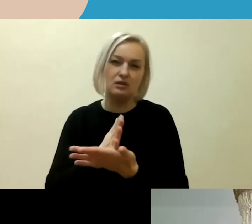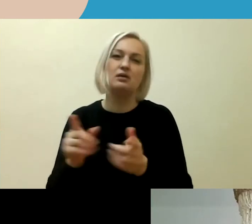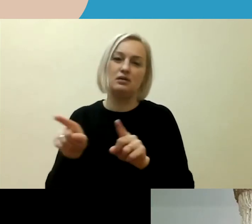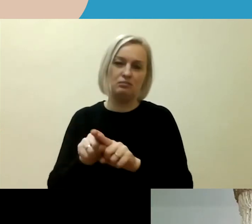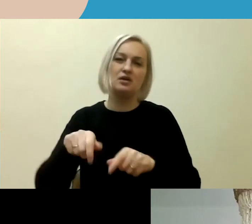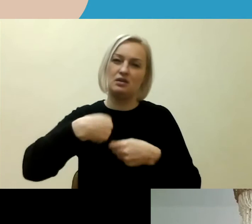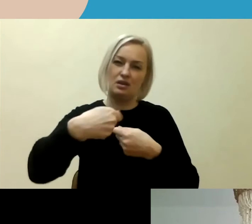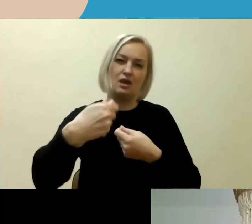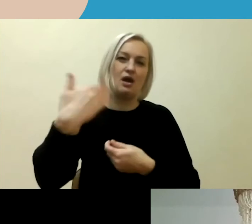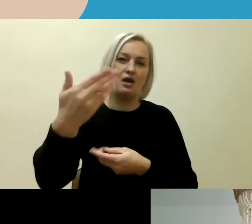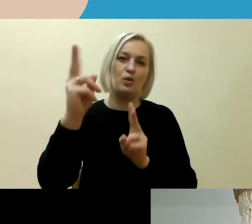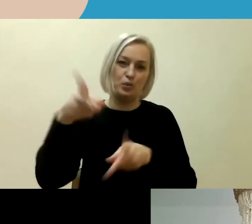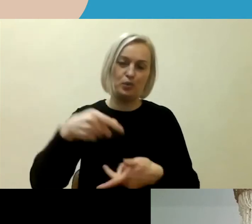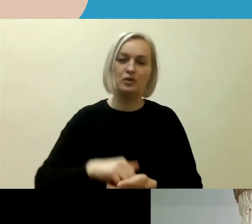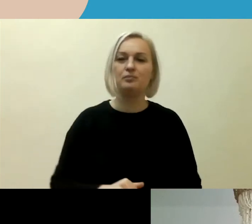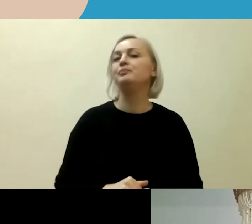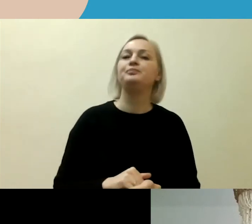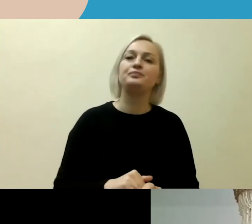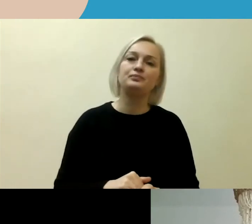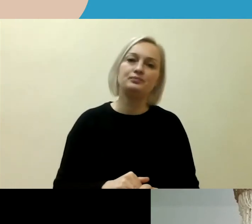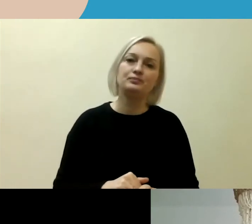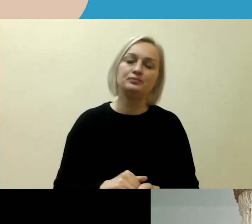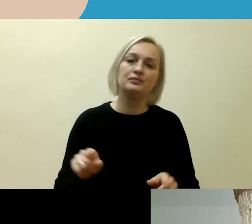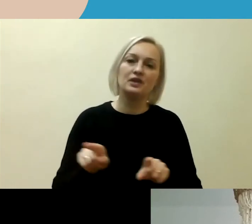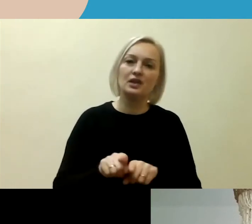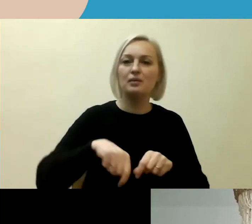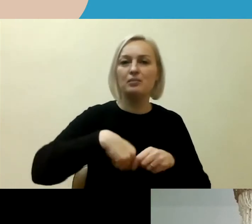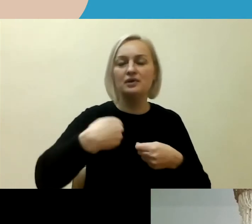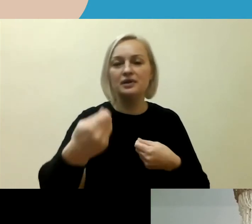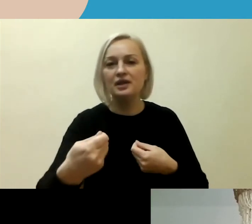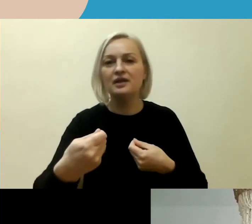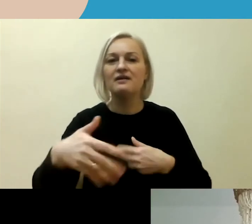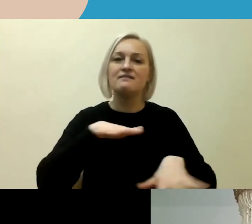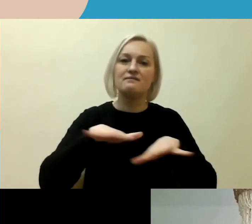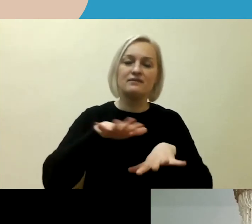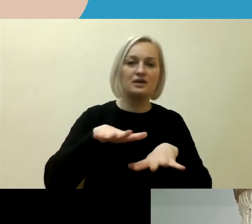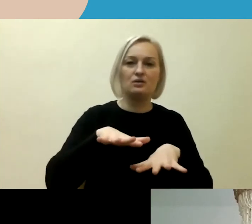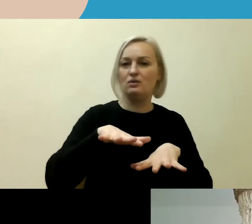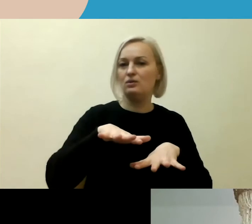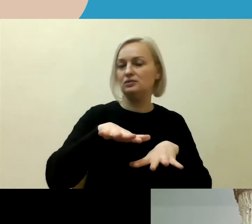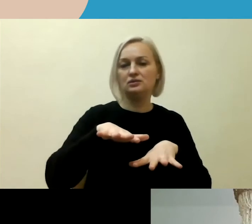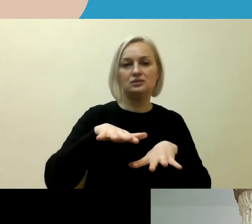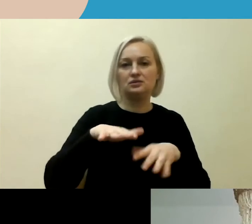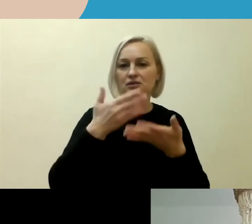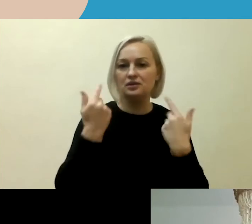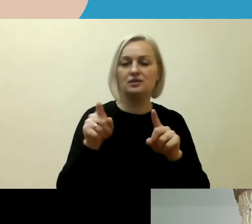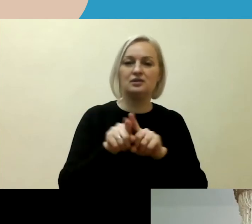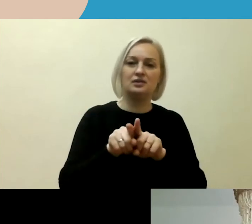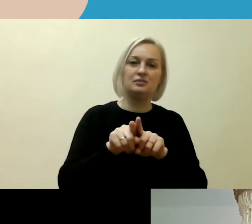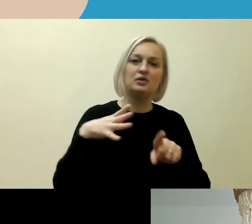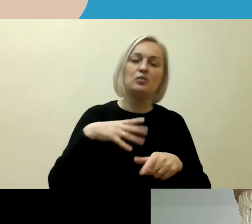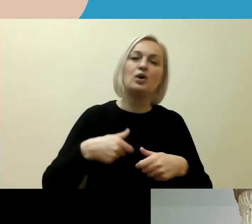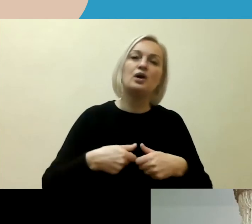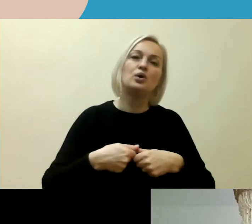Nėra numatyta testinės jokios veiklos šitų susitikimų ir kuo traumuojantis buvo šitas